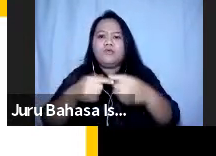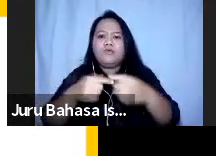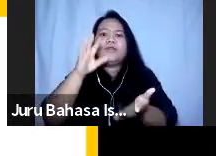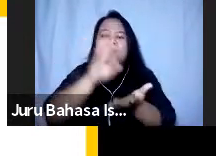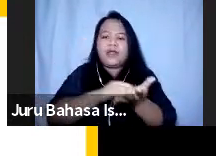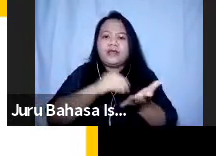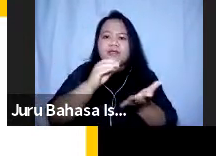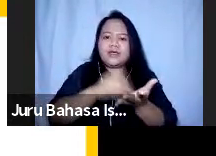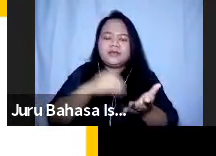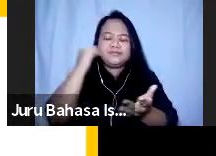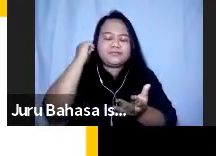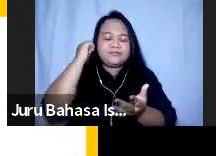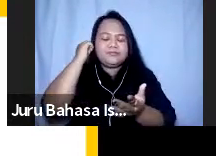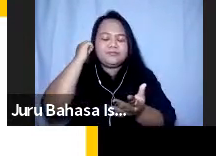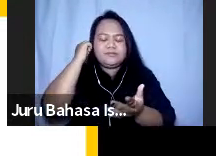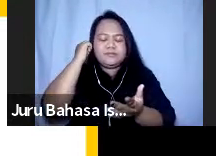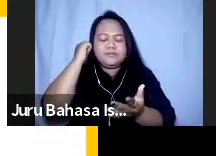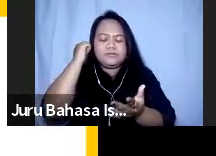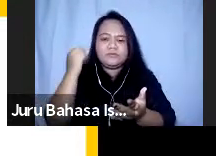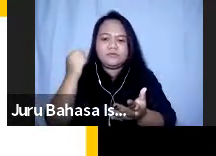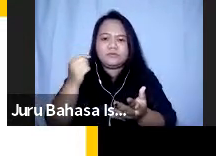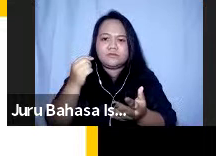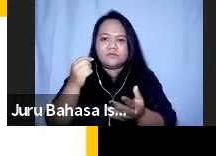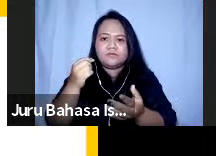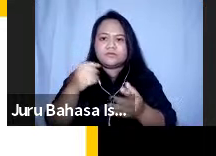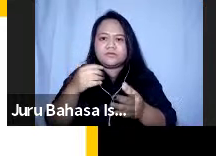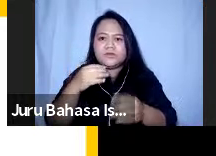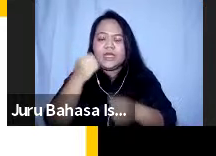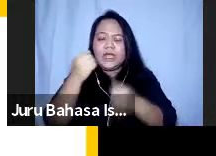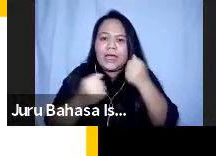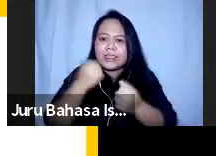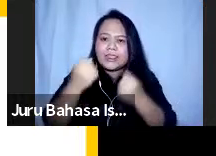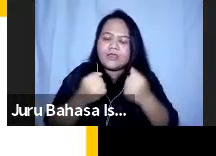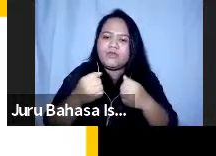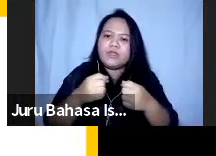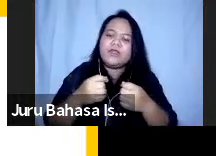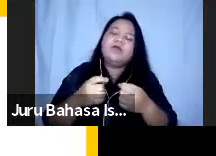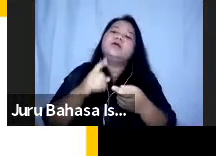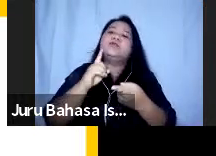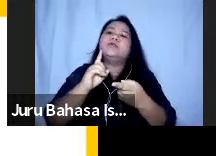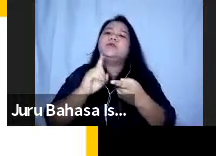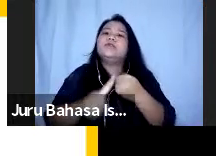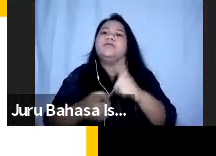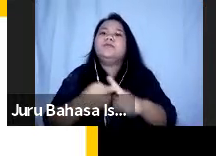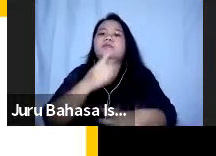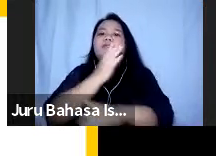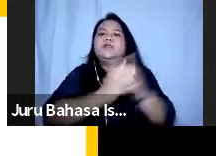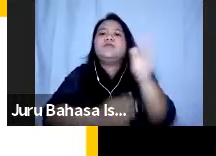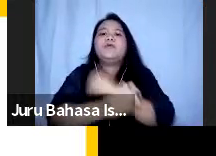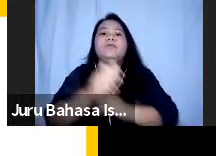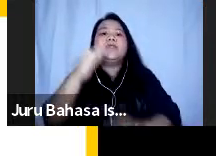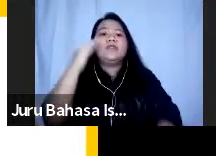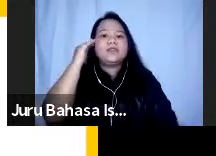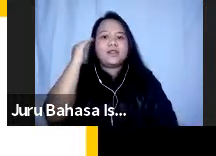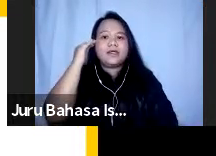ketika melakukan sebuah aktivitas teman-teman di fabel intelektual ini